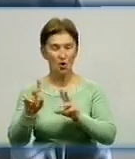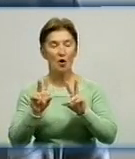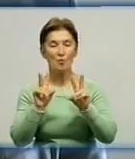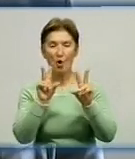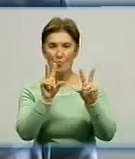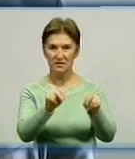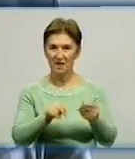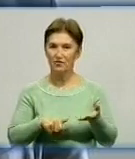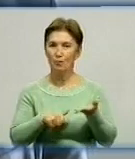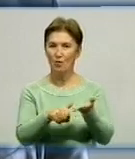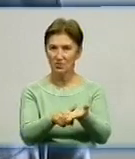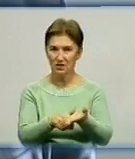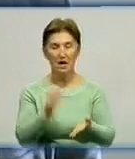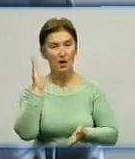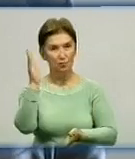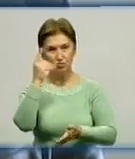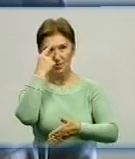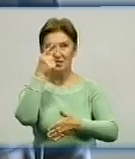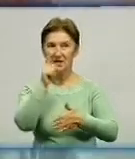і ми будемо надіятися на це.